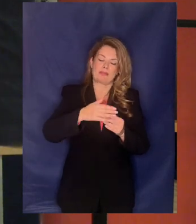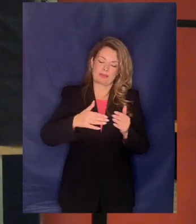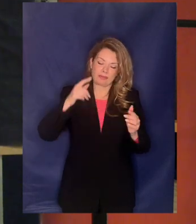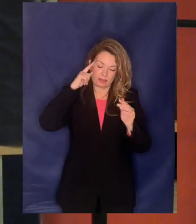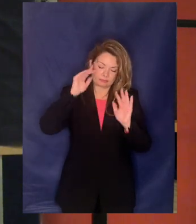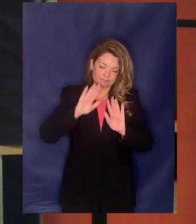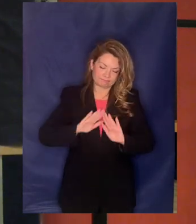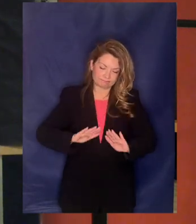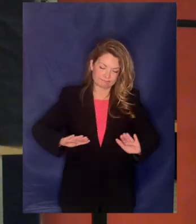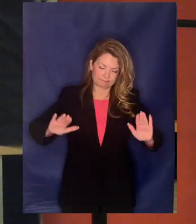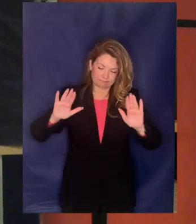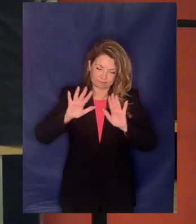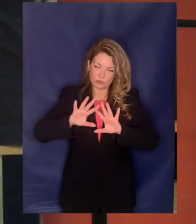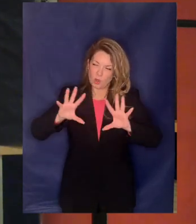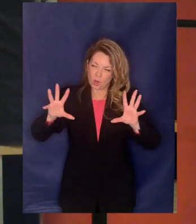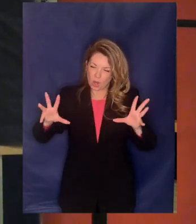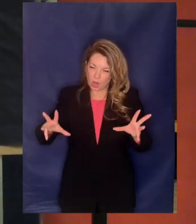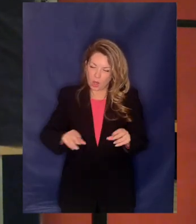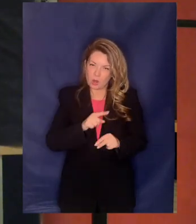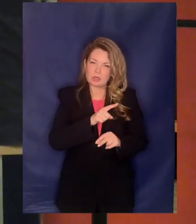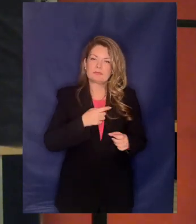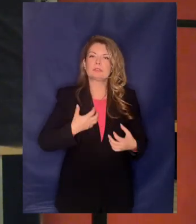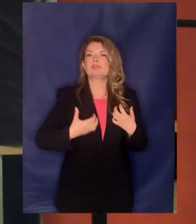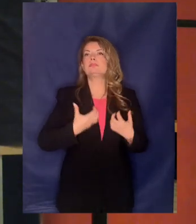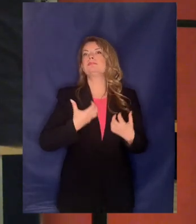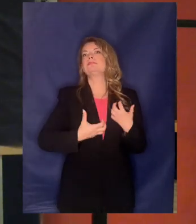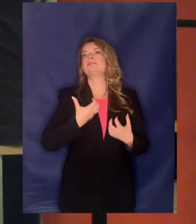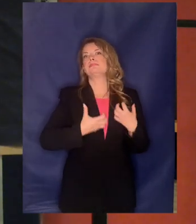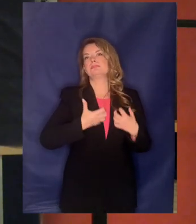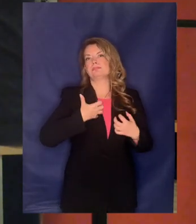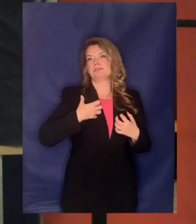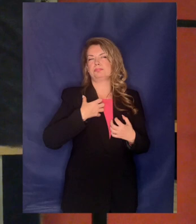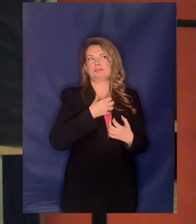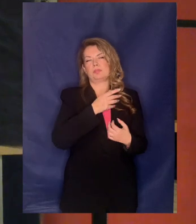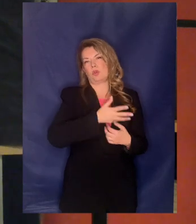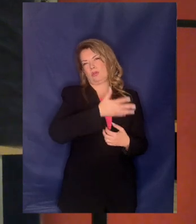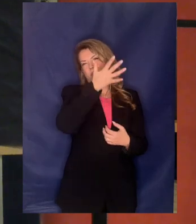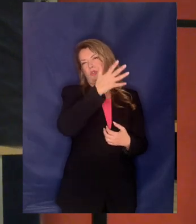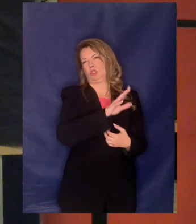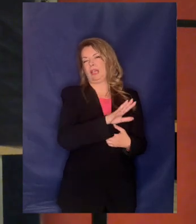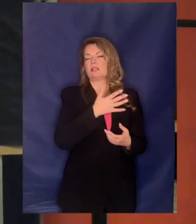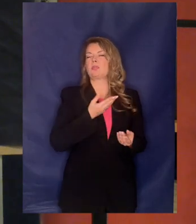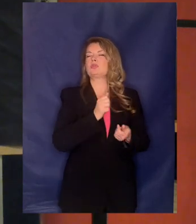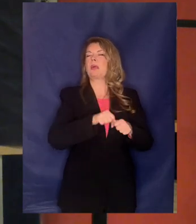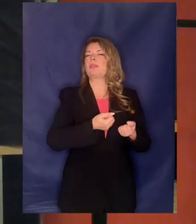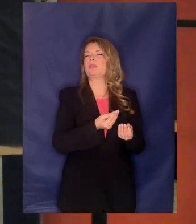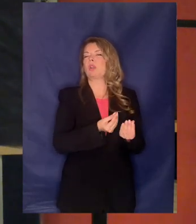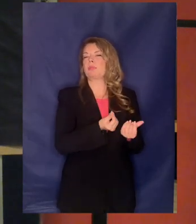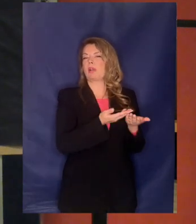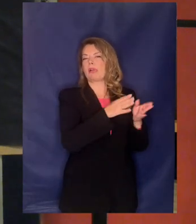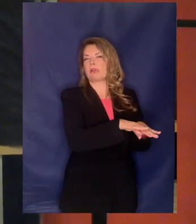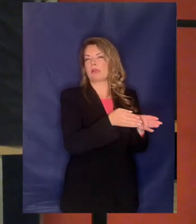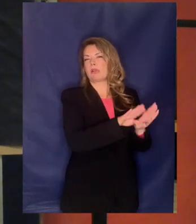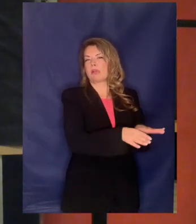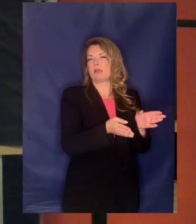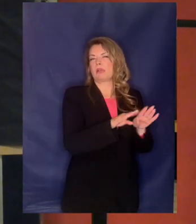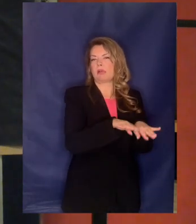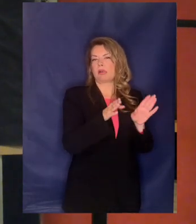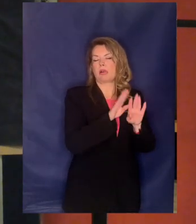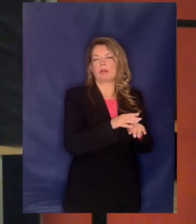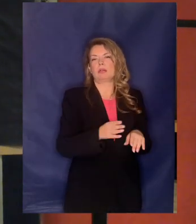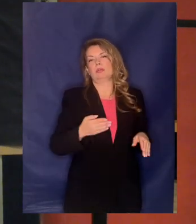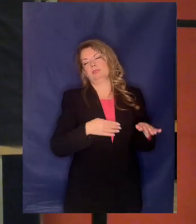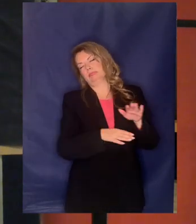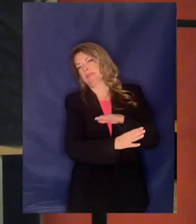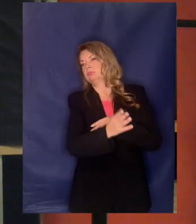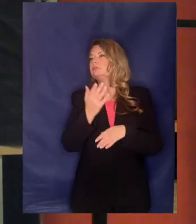αλλεργία προκαλούν στον κύριο Μητσοτάκη και γι' αυτό γίνεται αυτή η προσπάθεια να τα υποκρύπτει όπως η αποκρύπτη και εδώ να έρθω